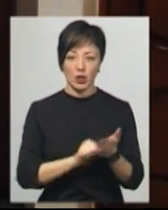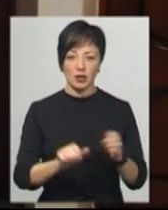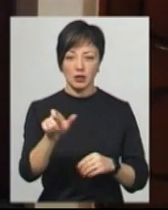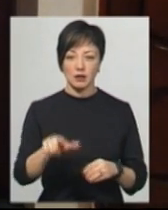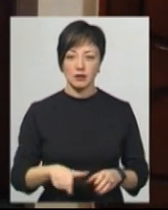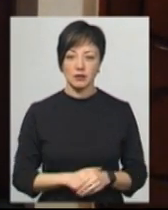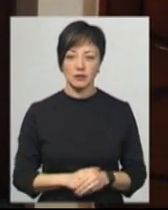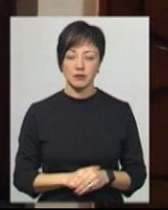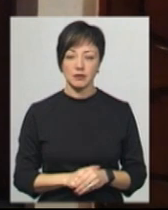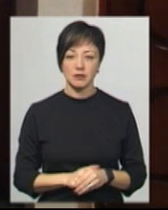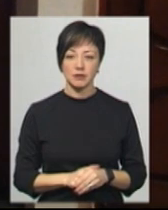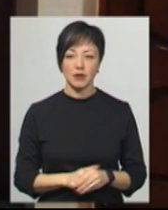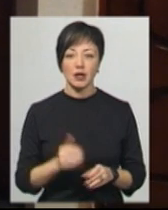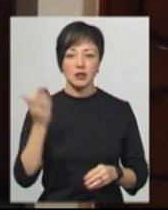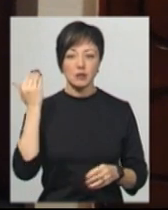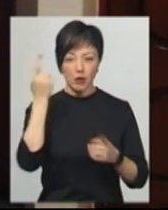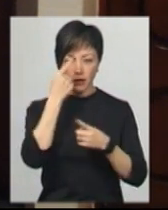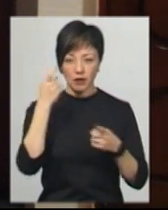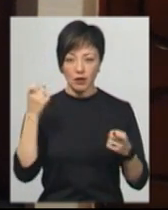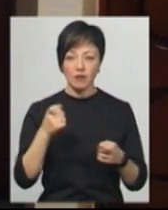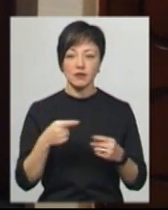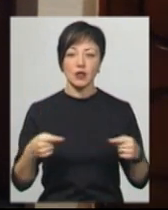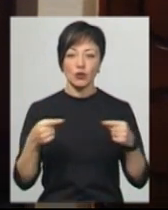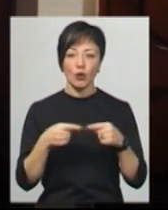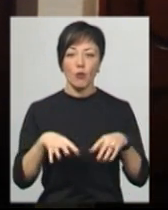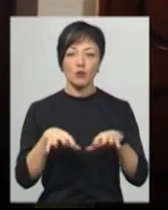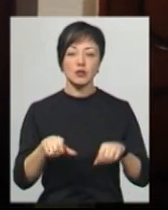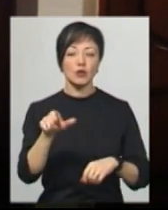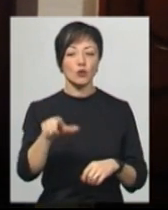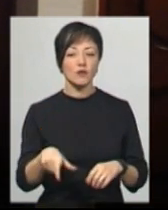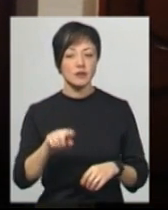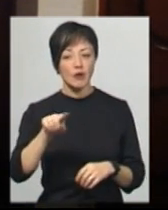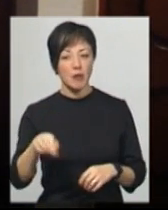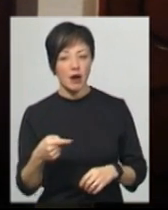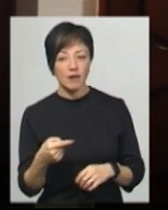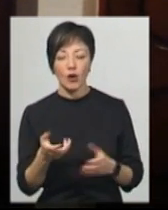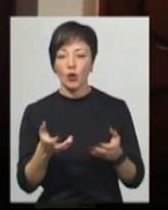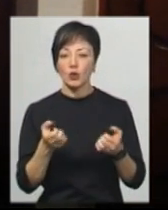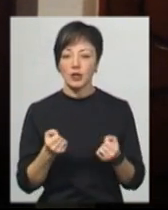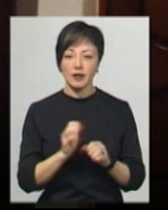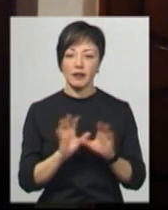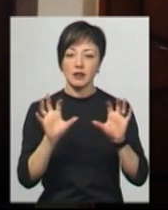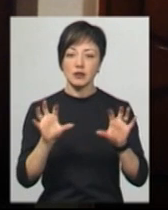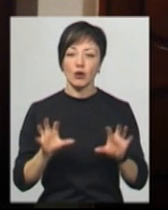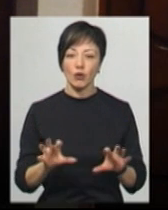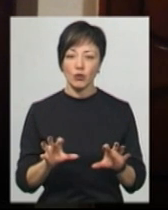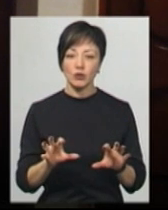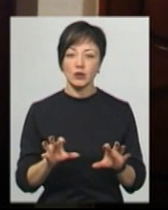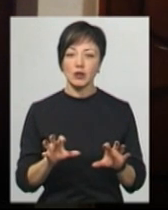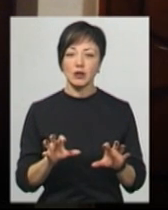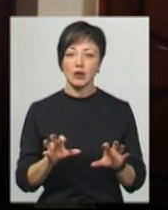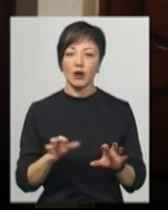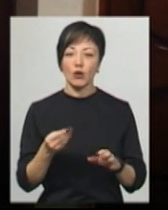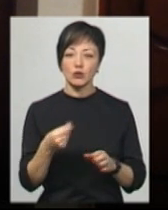За поперенню інформації встановлено, що посадовець вимагав від суб'єкта господарювання одержання незаконної грошової нагороди у